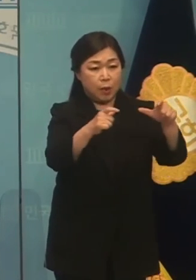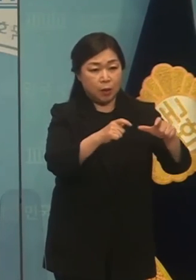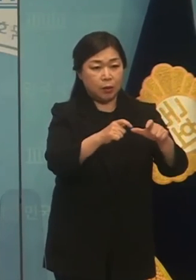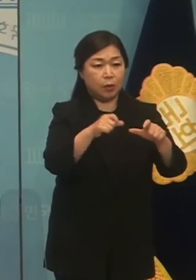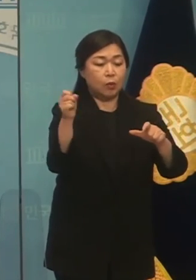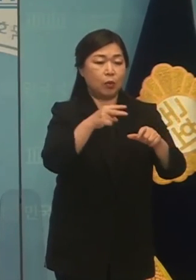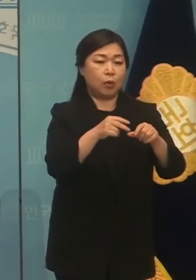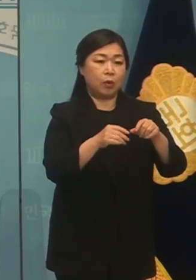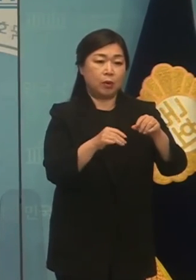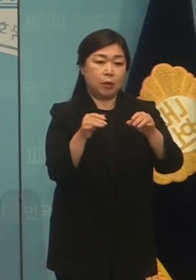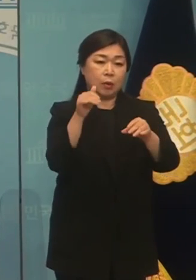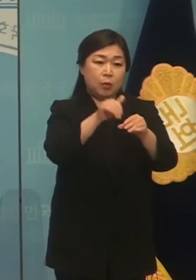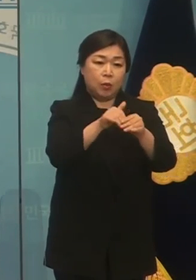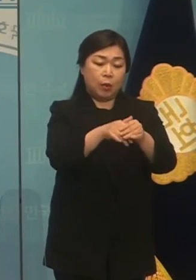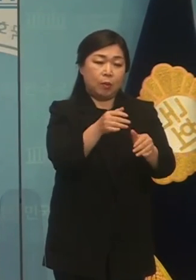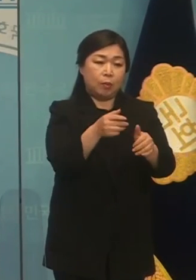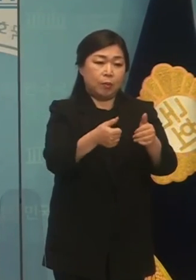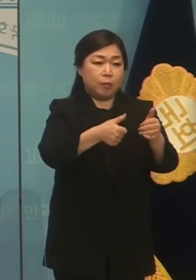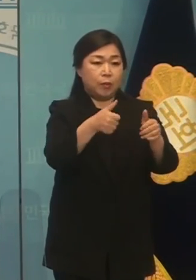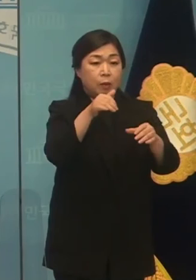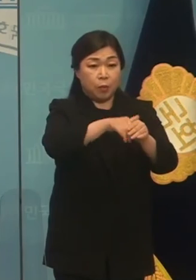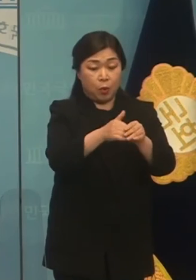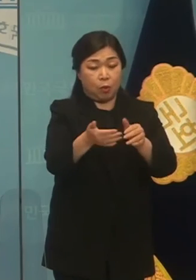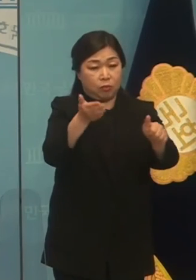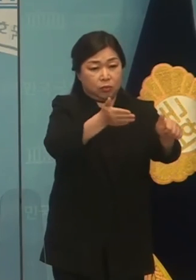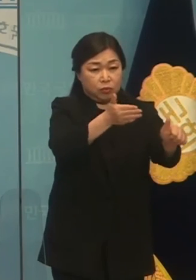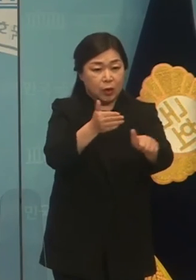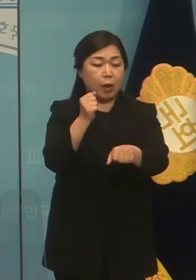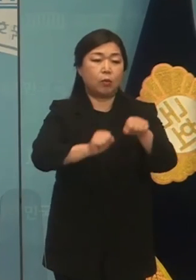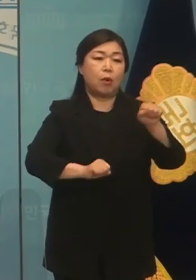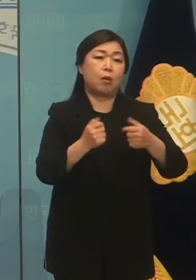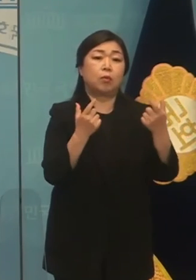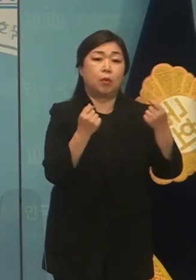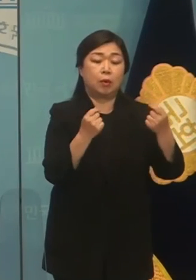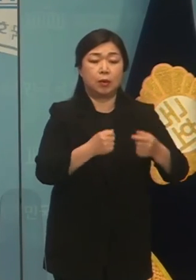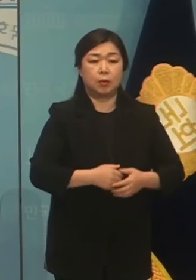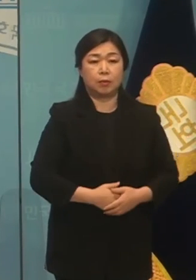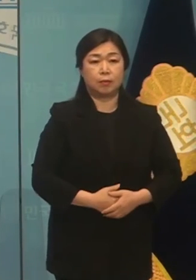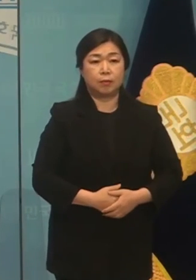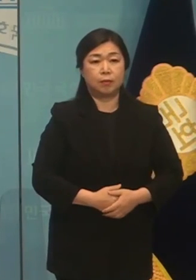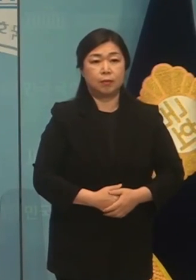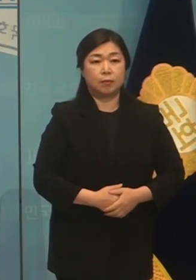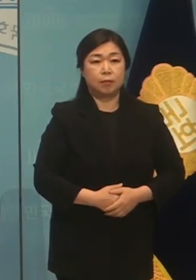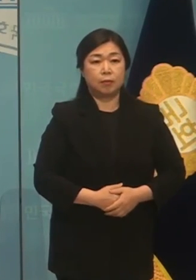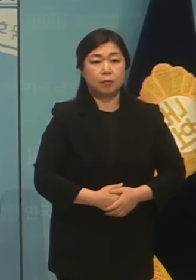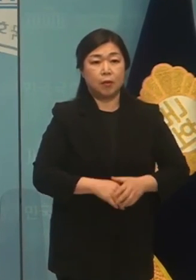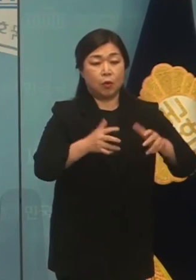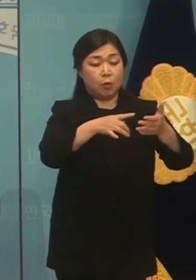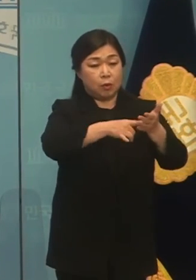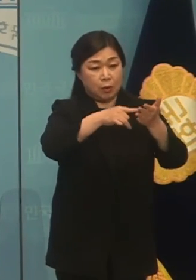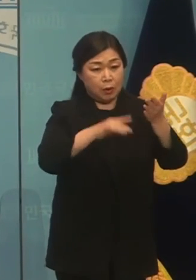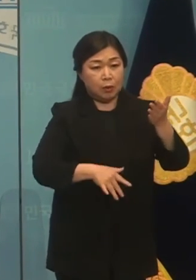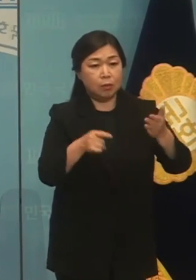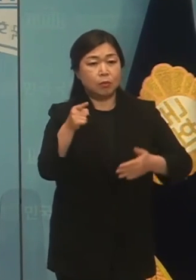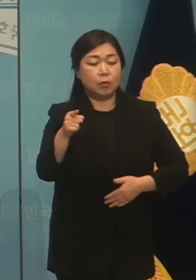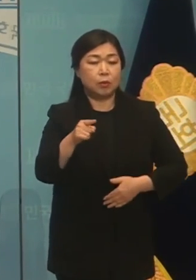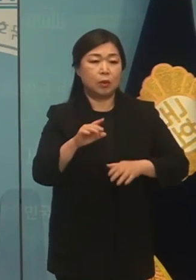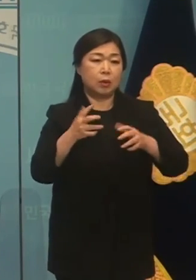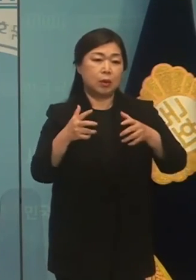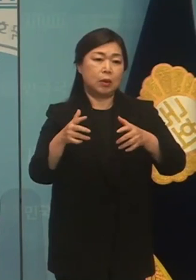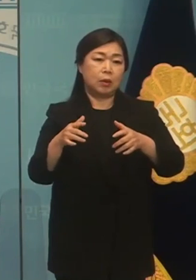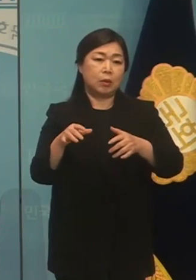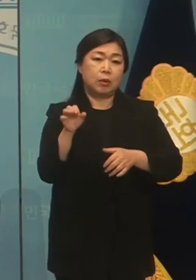내평위를 마음껏 하겠다는 선언일 뿐입니다. 국민혈세는 집권여당의